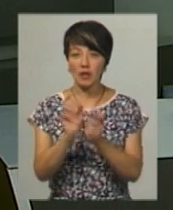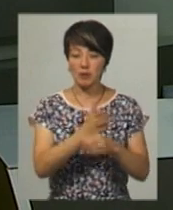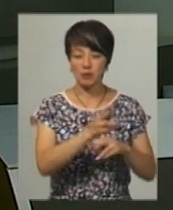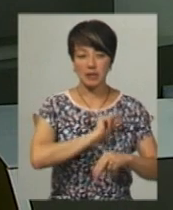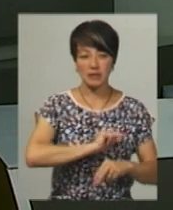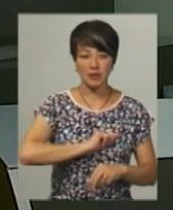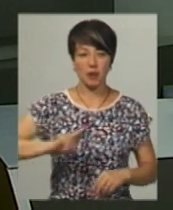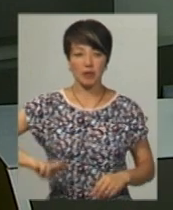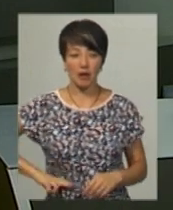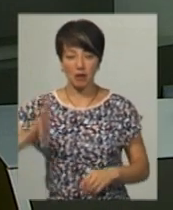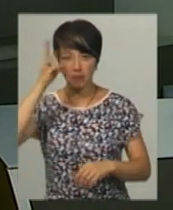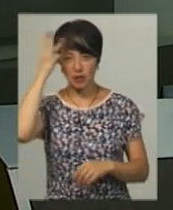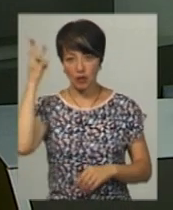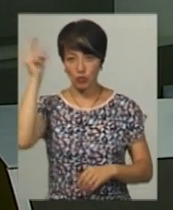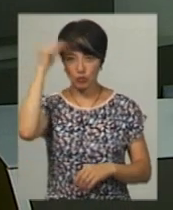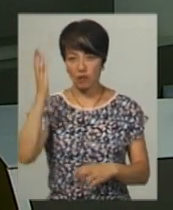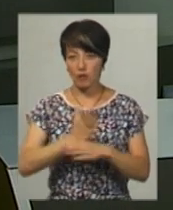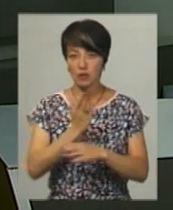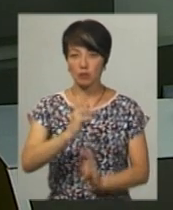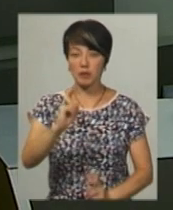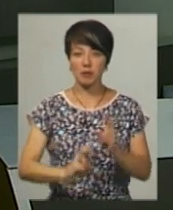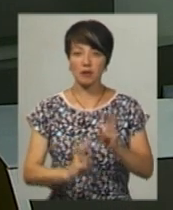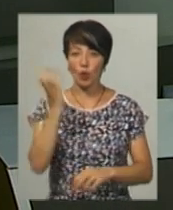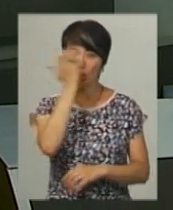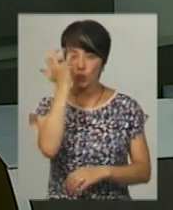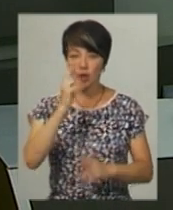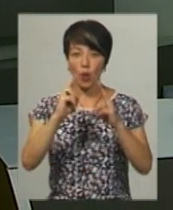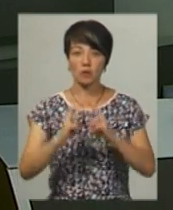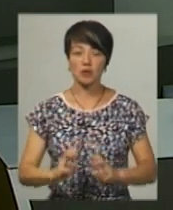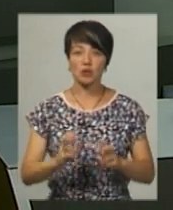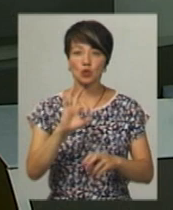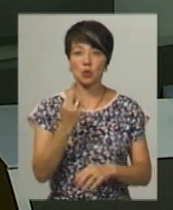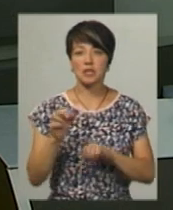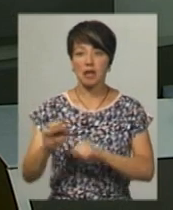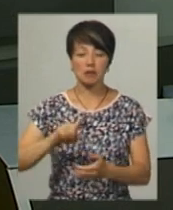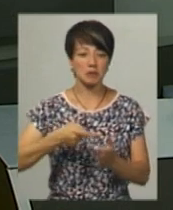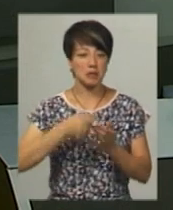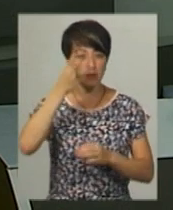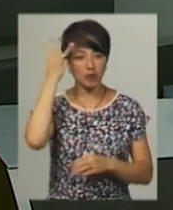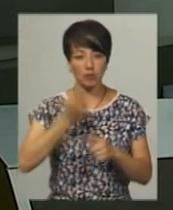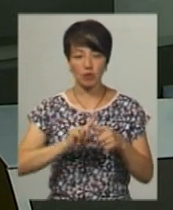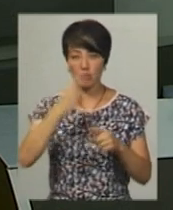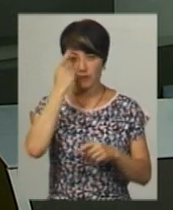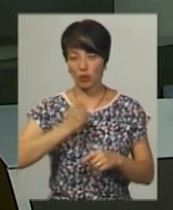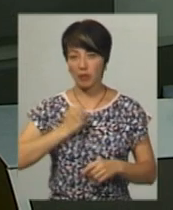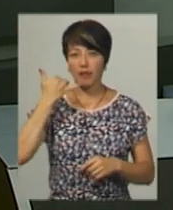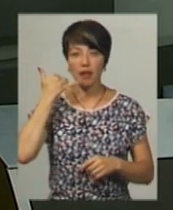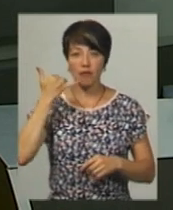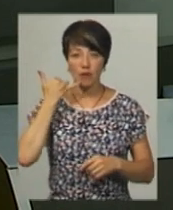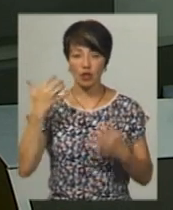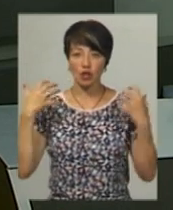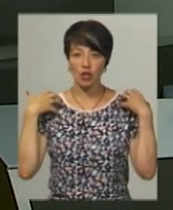працівниками і директором Хмельницького жбовиробничого підприємства «УТОС» розбиратиметься соцзахист міста Хмельницького. Про це нам повідомив телефоном